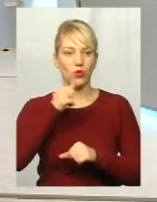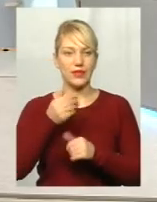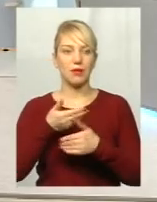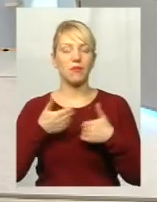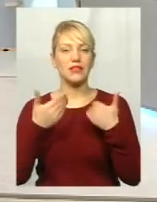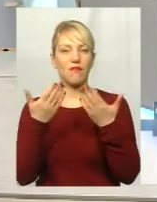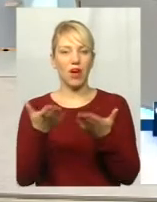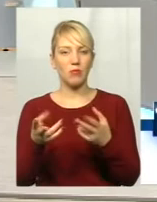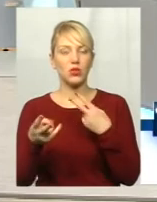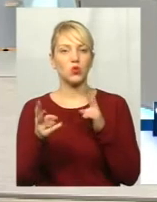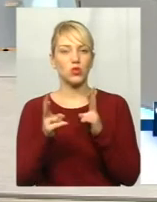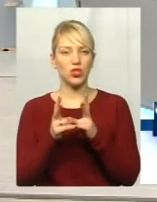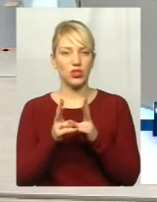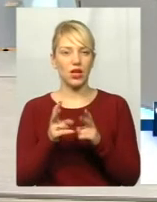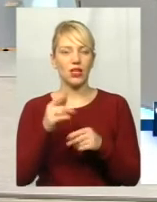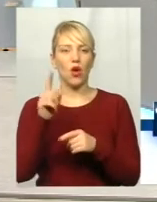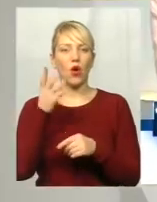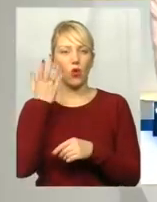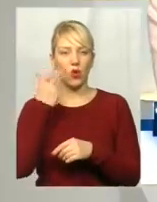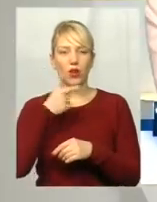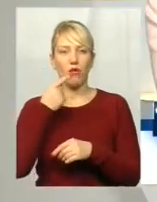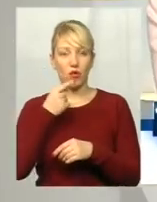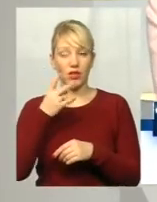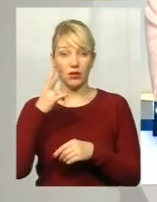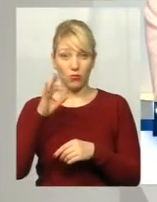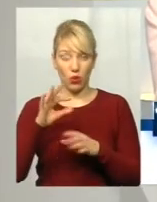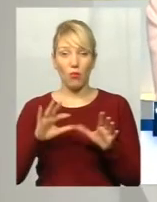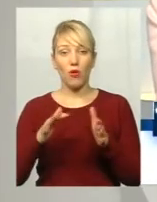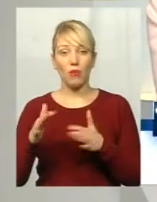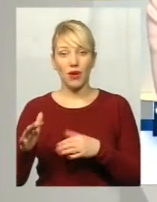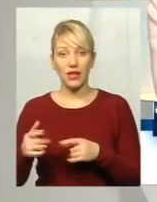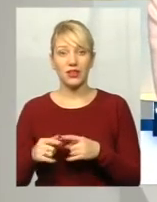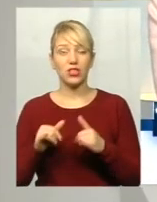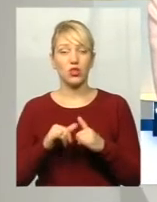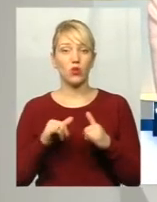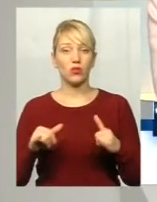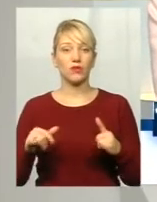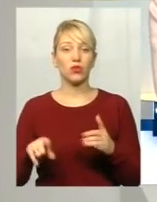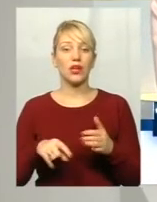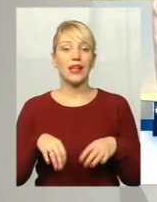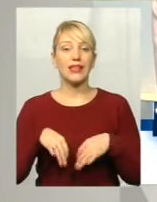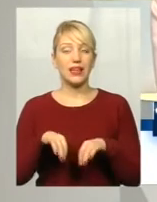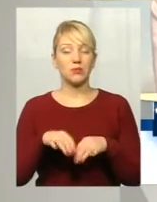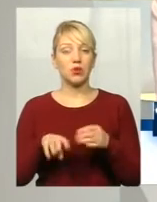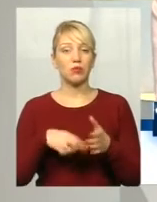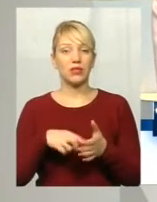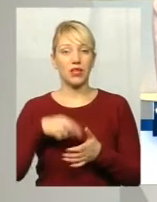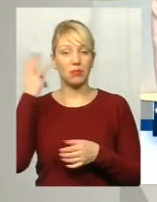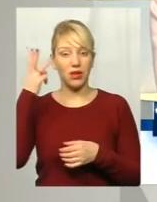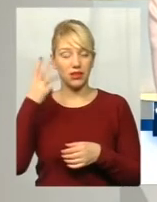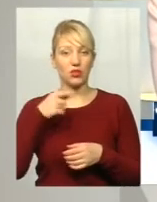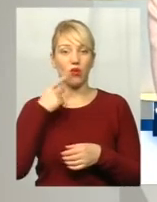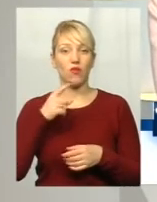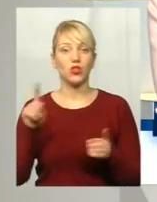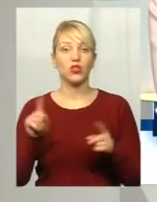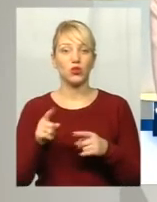в цій студії неодноразово, коли говорили про певні моменти проблеми чи розвиток транспорту в місті Хмельницького. Ми зазначали, що вони, по